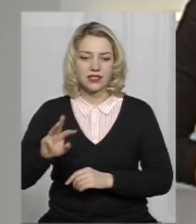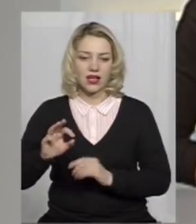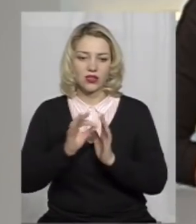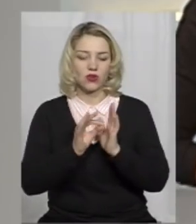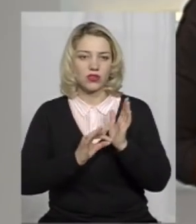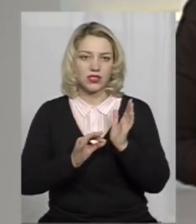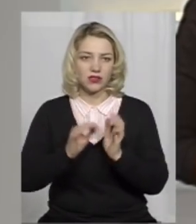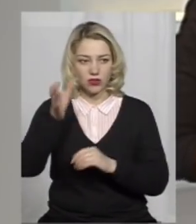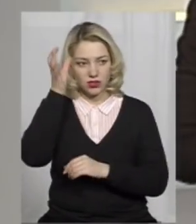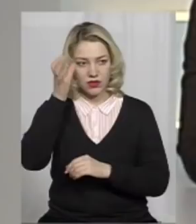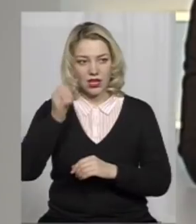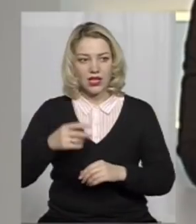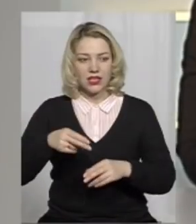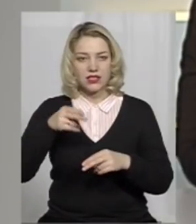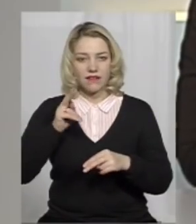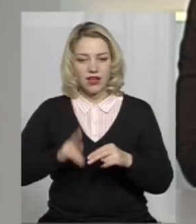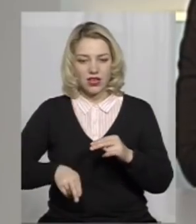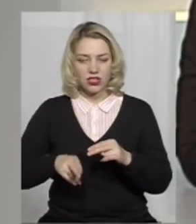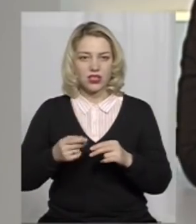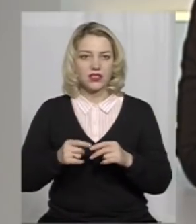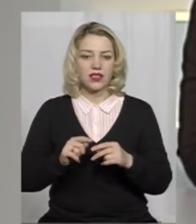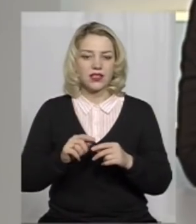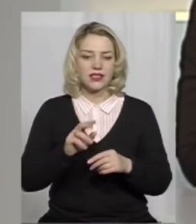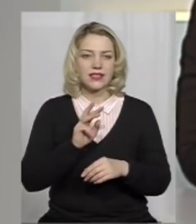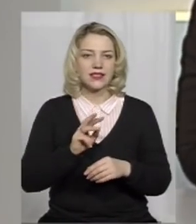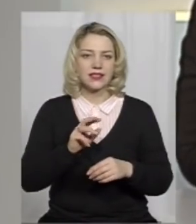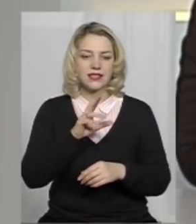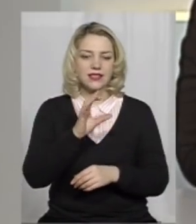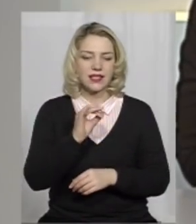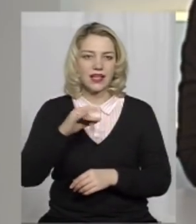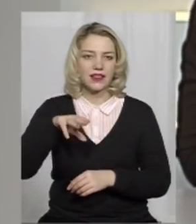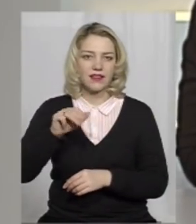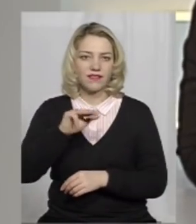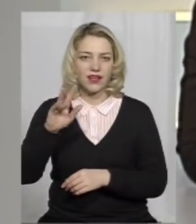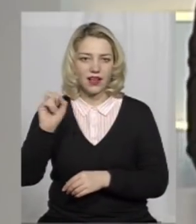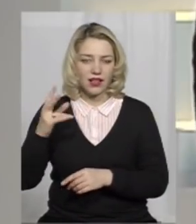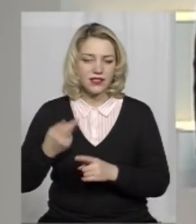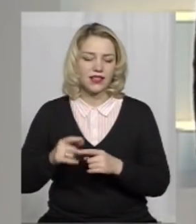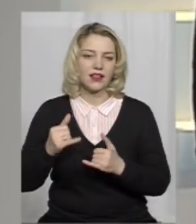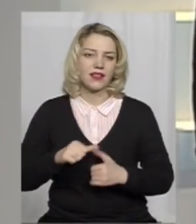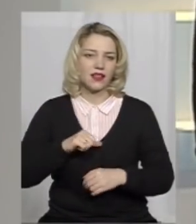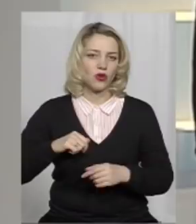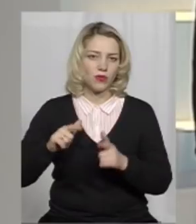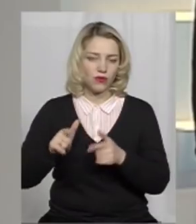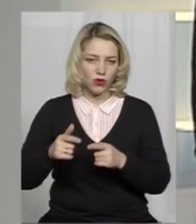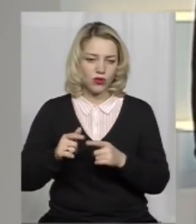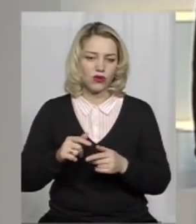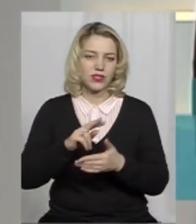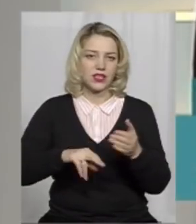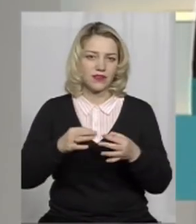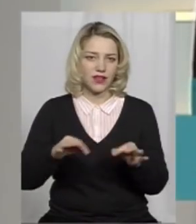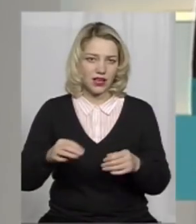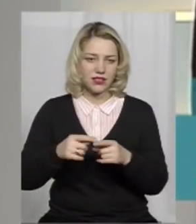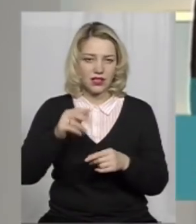завершується реєстрація на добровільну сертифікацію вчителів. Деталі нового для педагогів випробування будемо з'ясовувати з